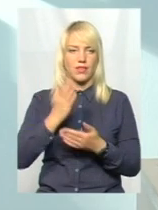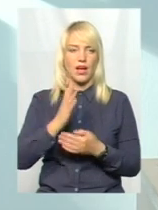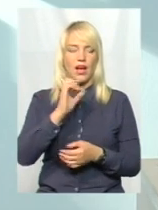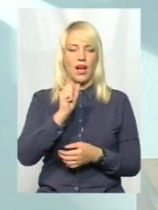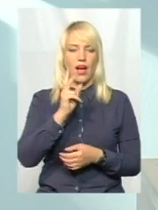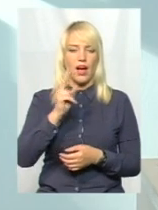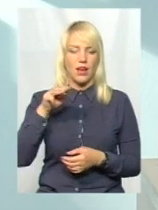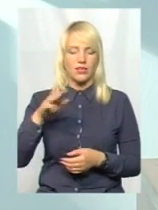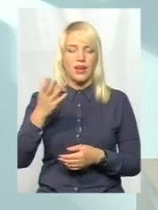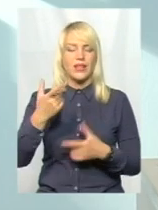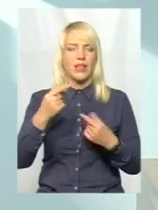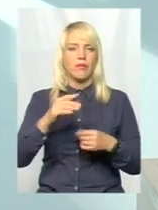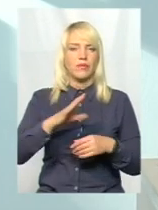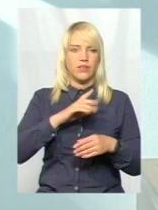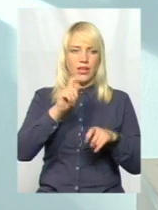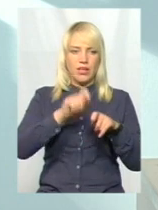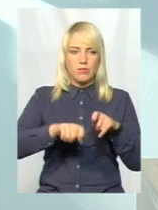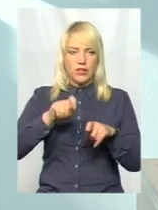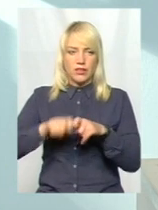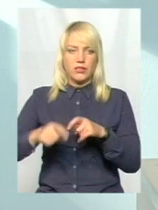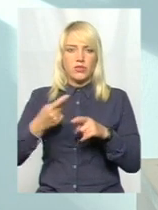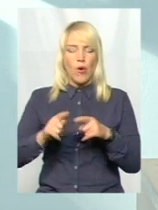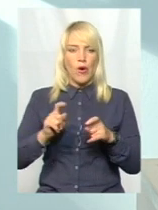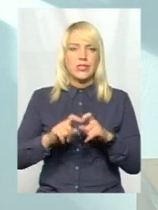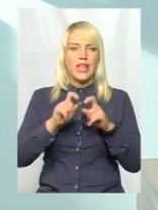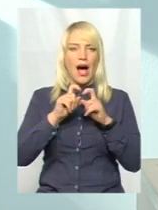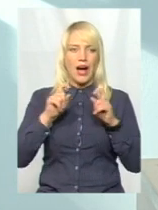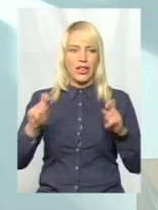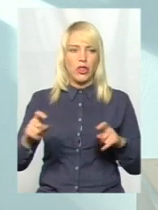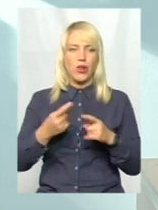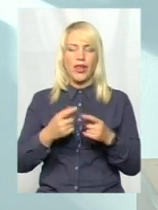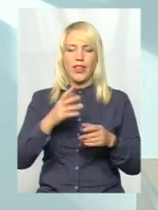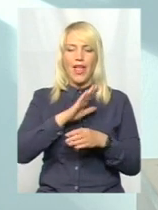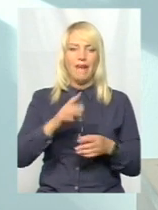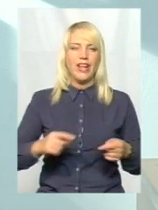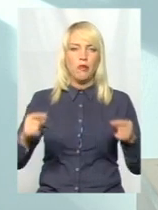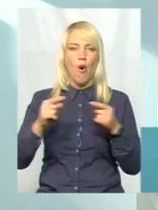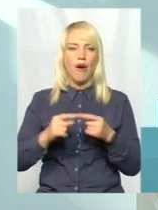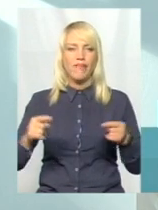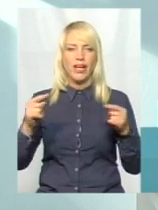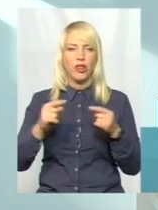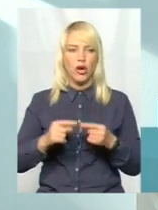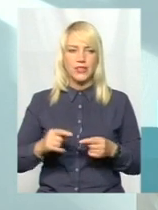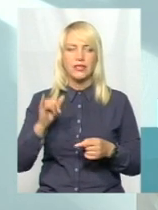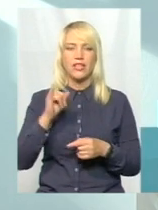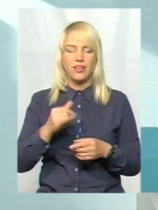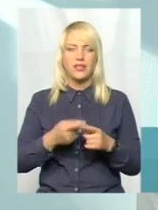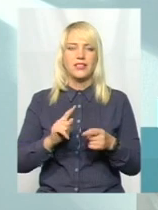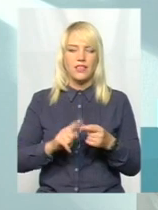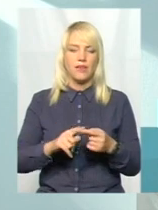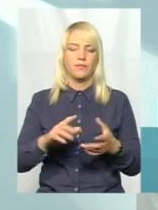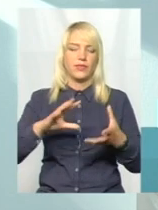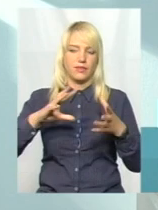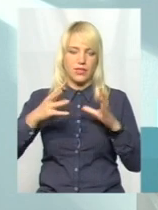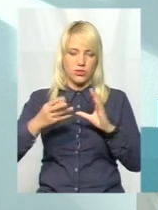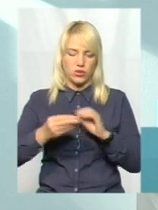інспектування підприємства. Тоді самі інспектори виявляють невідповідності, і як наслідок, як результат того, є також